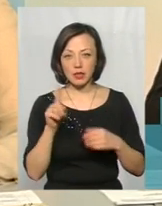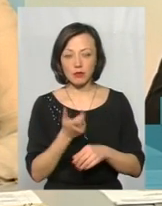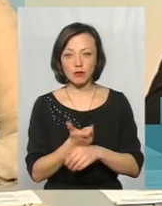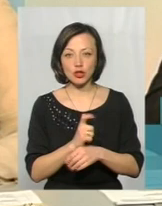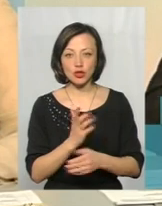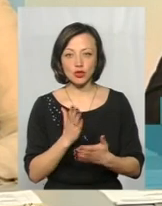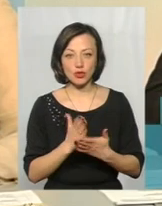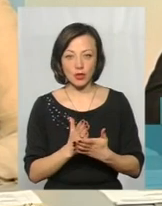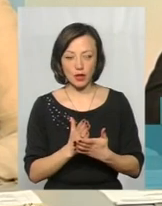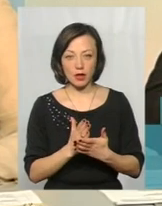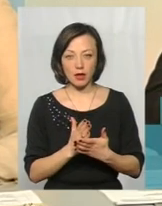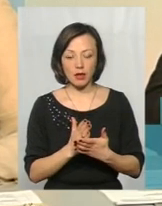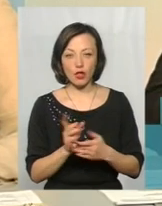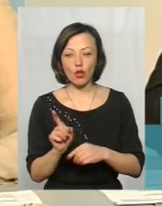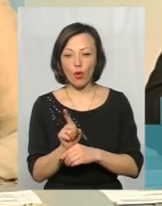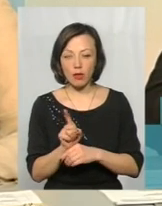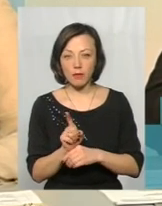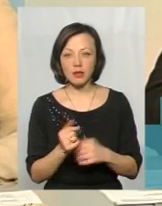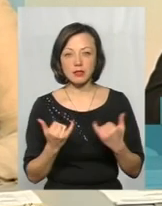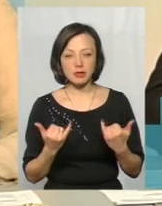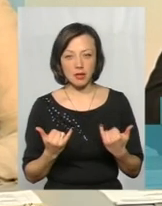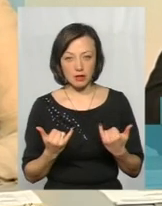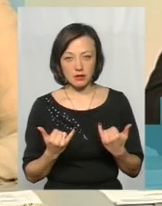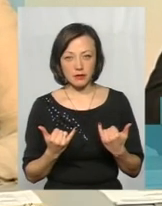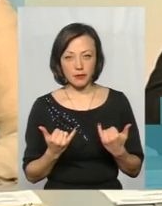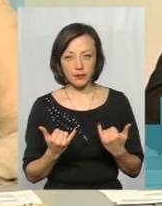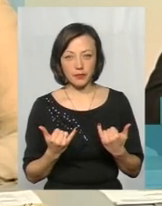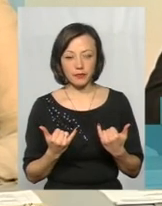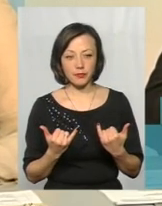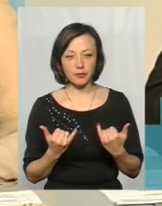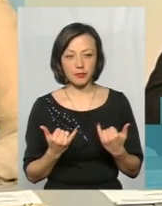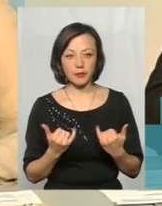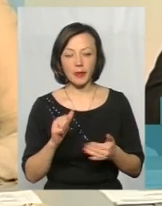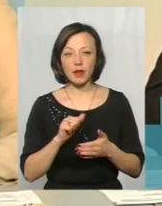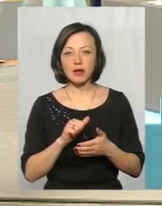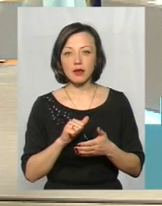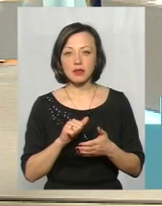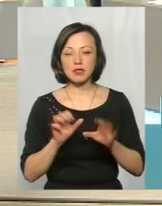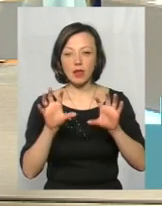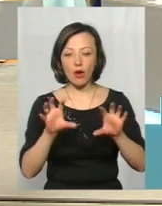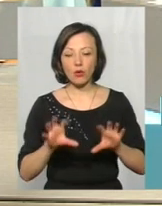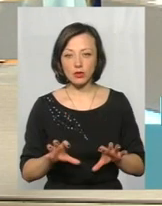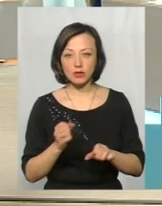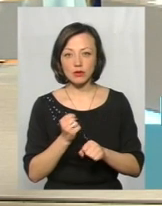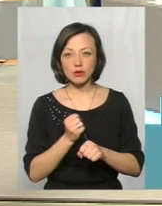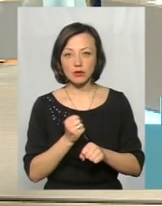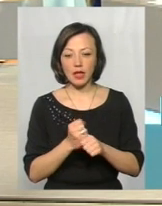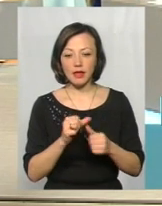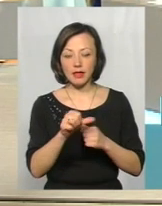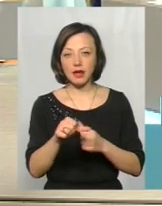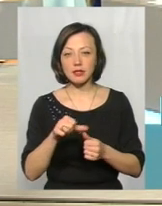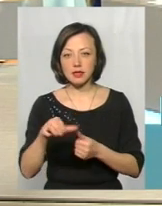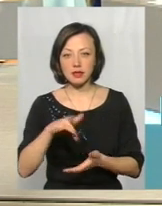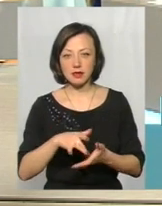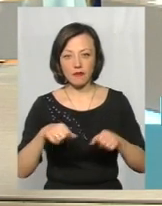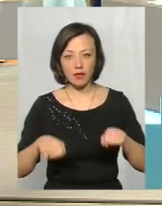є норми, які зараз привели законодавство до децентралізації